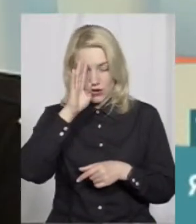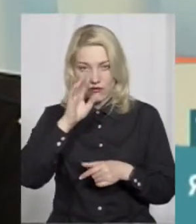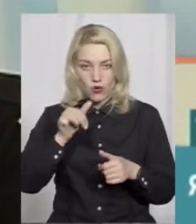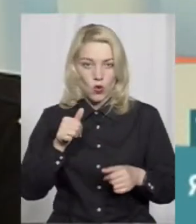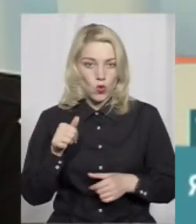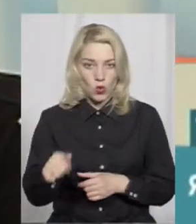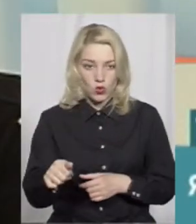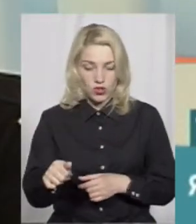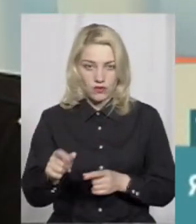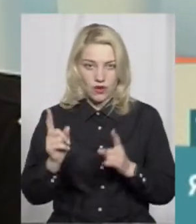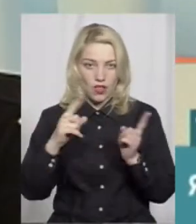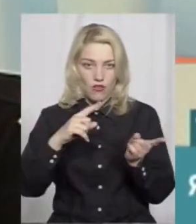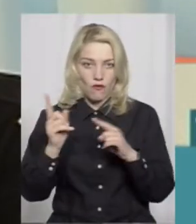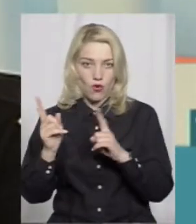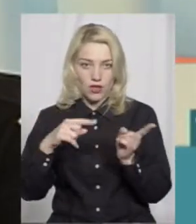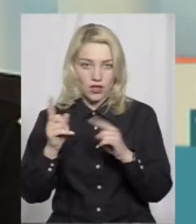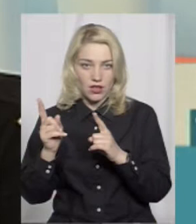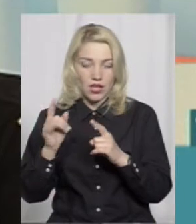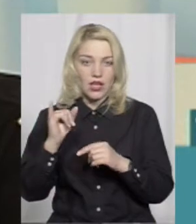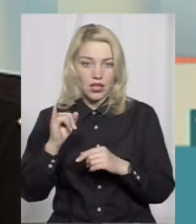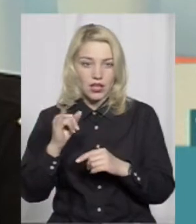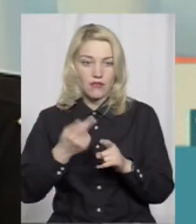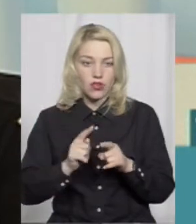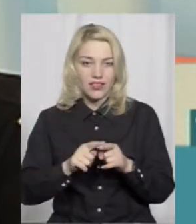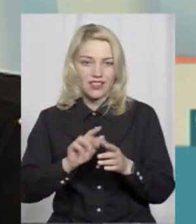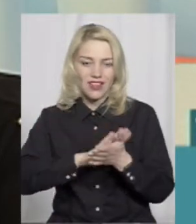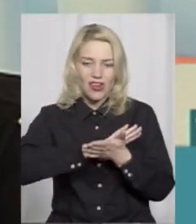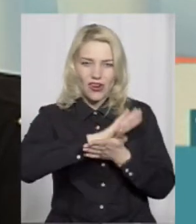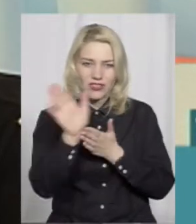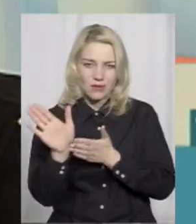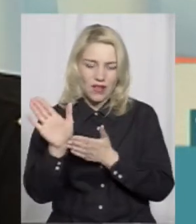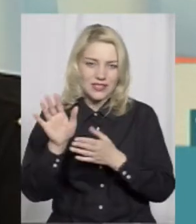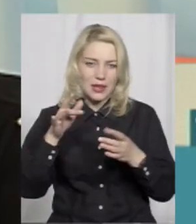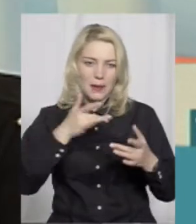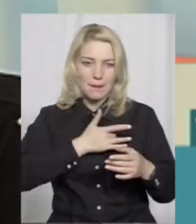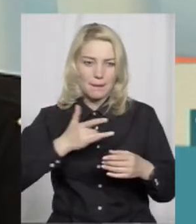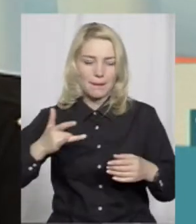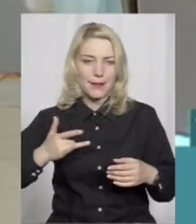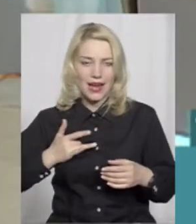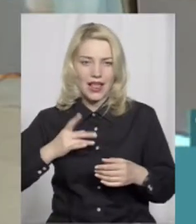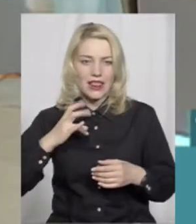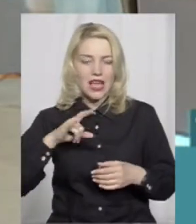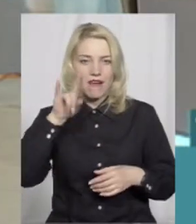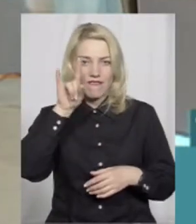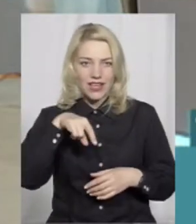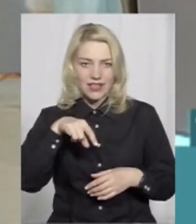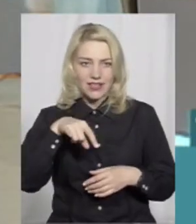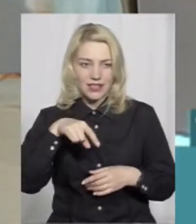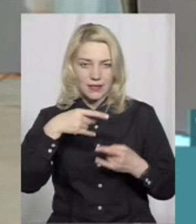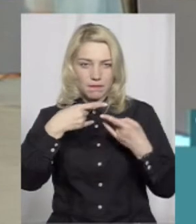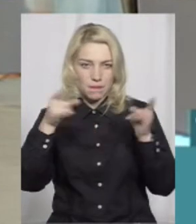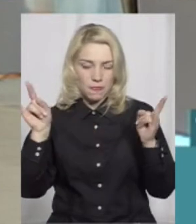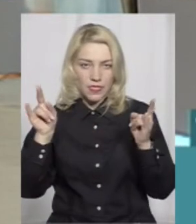дворники, і вони розмазали пиль, яка була на вікні, на лобовому склі.